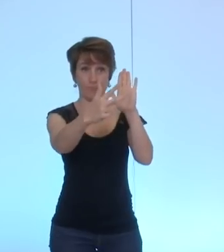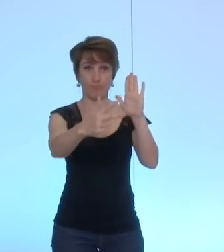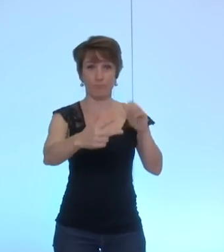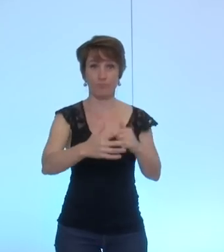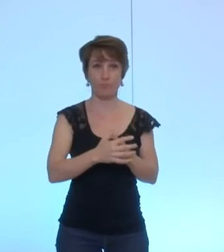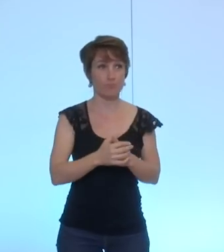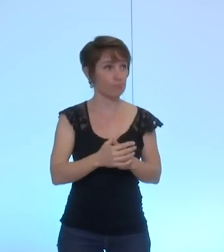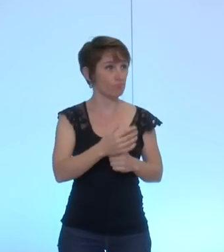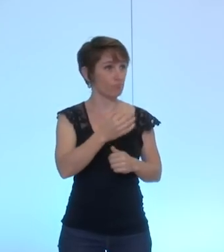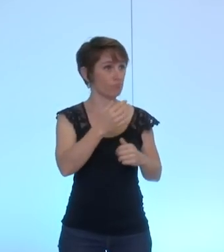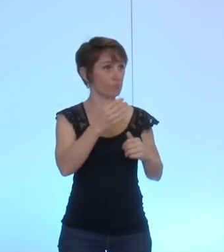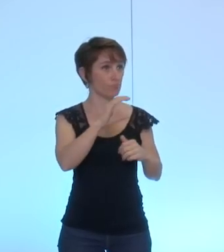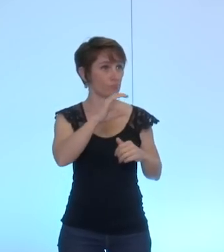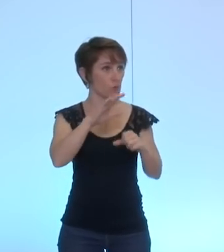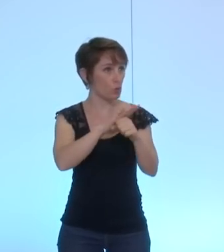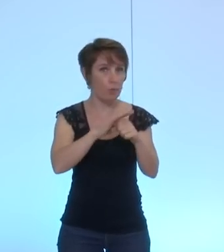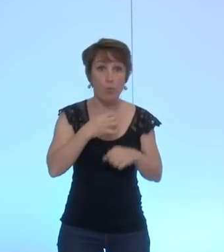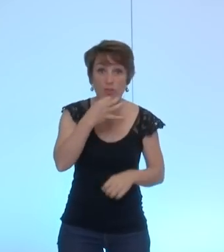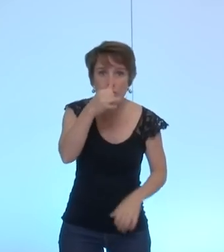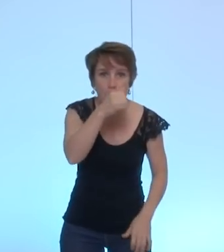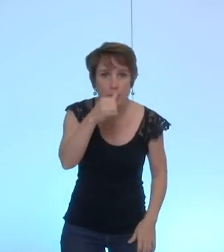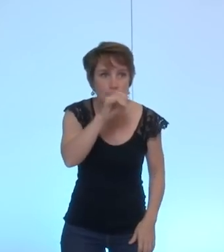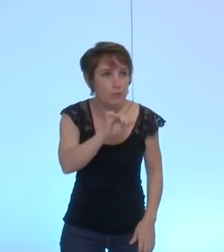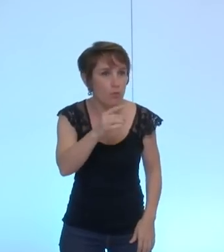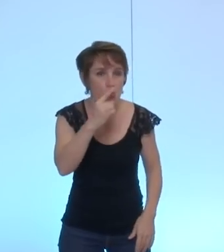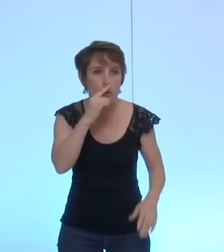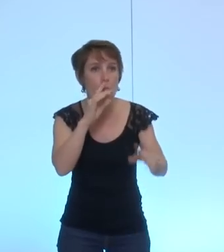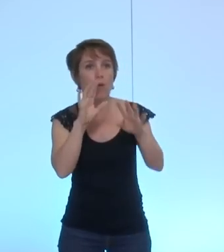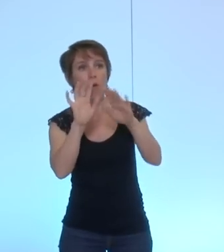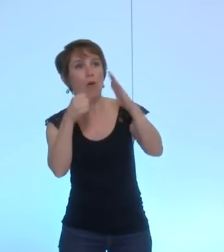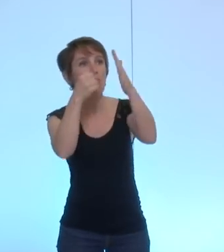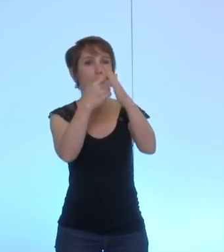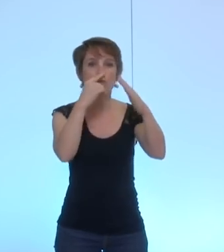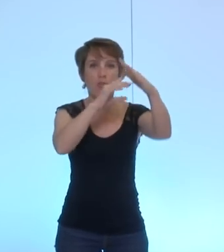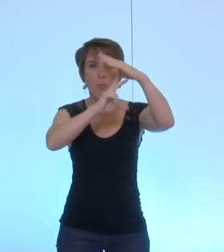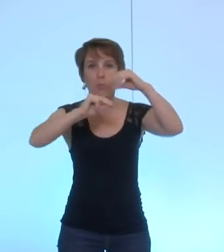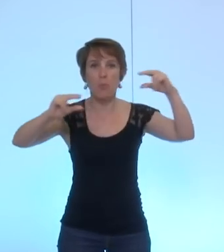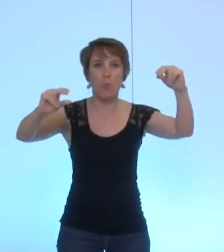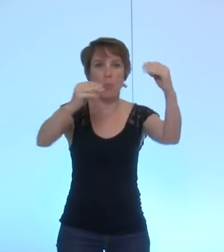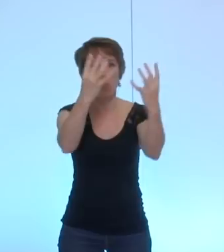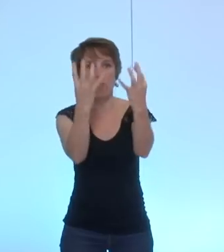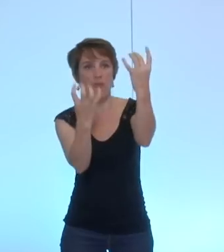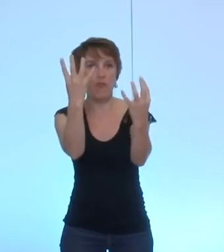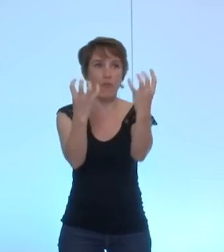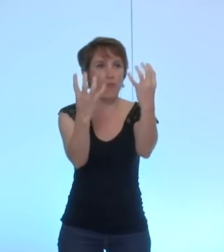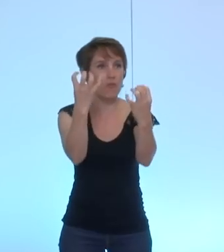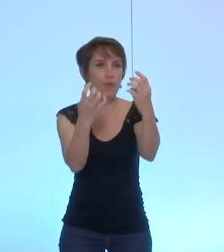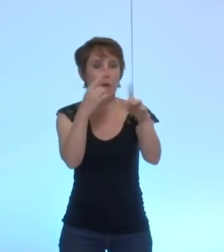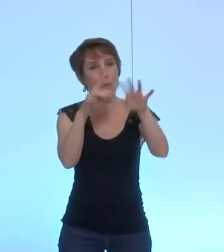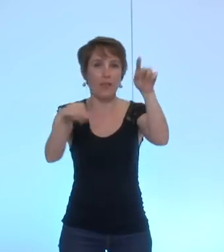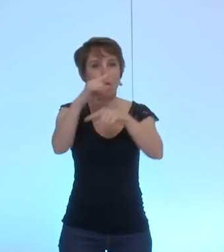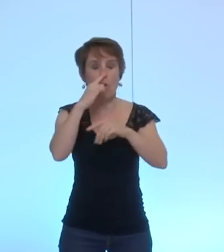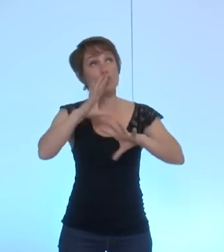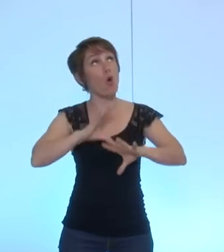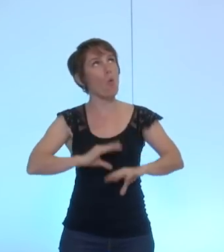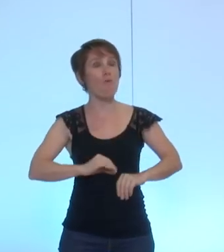dans son ensemble j'ai dit une boulette non il y un murmure d'apaisement après cette première heure passée sur la première délibération alors que nous en